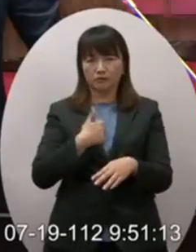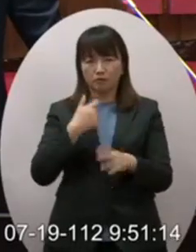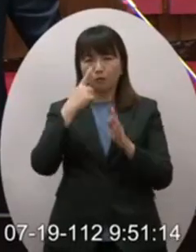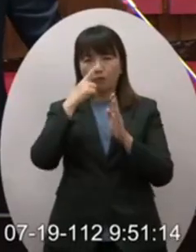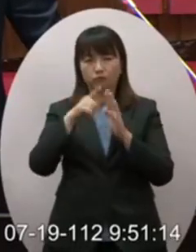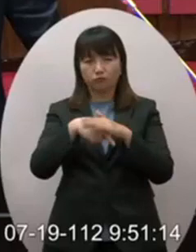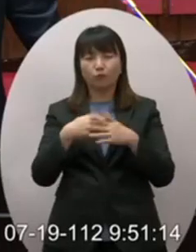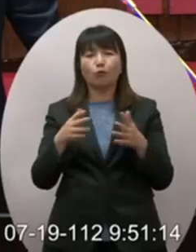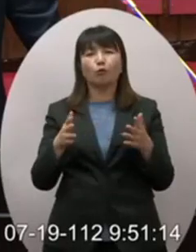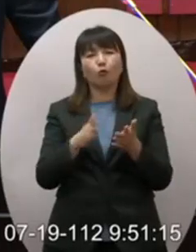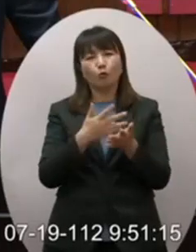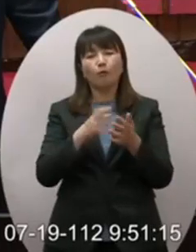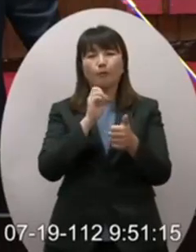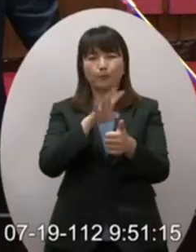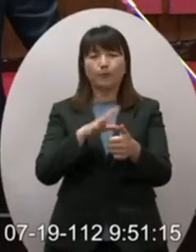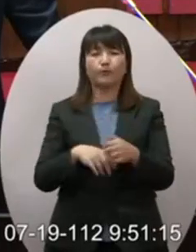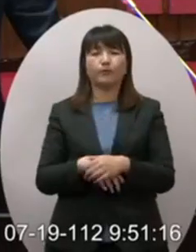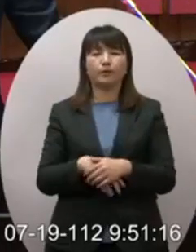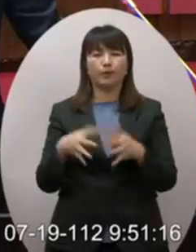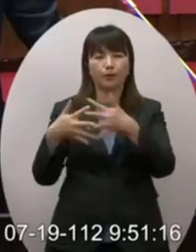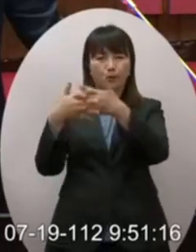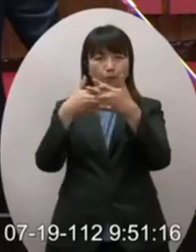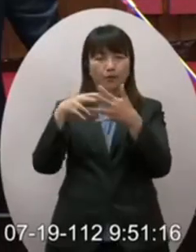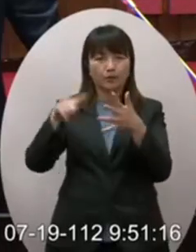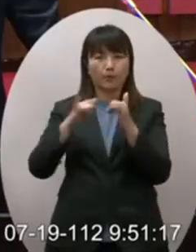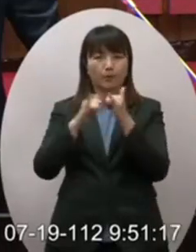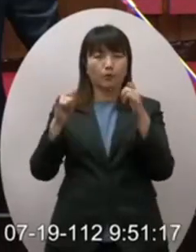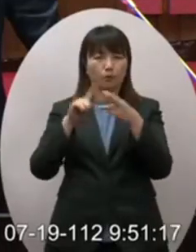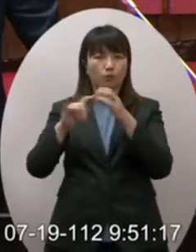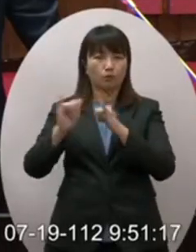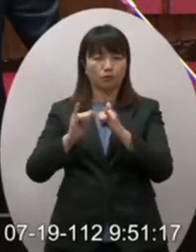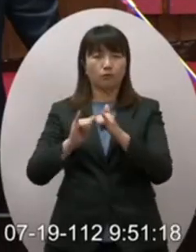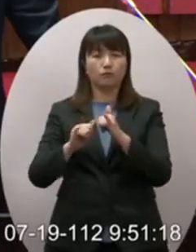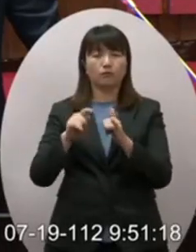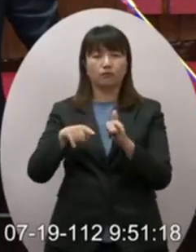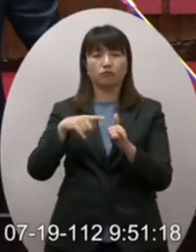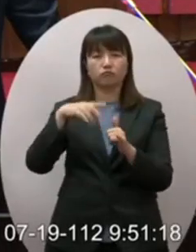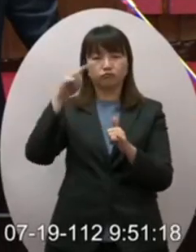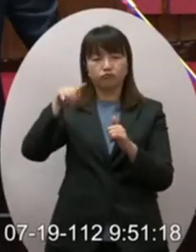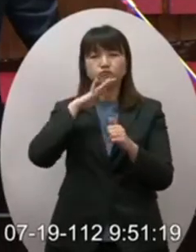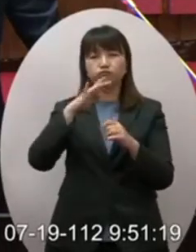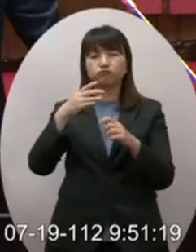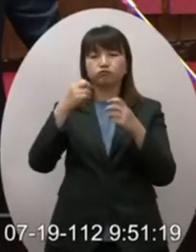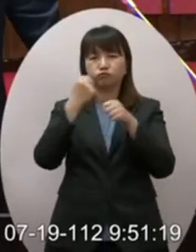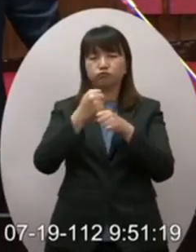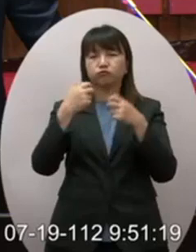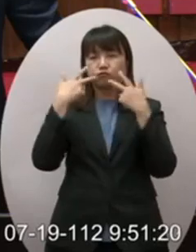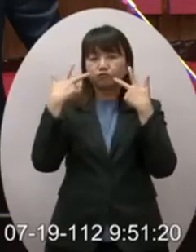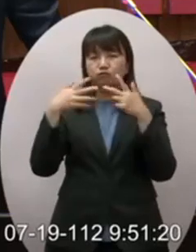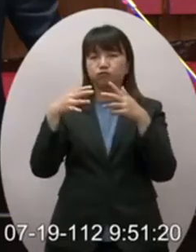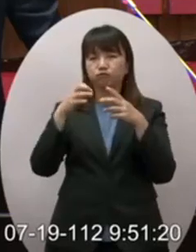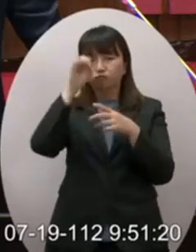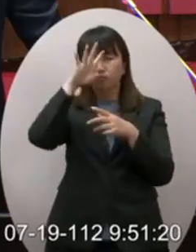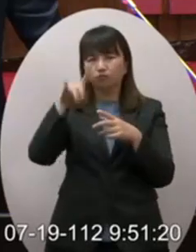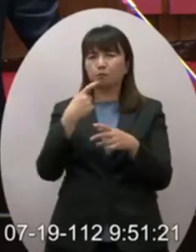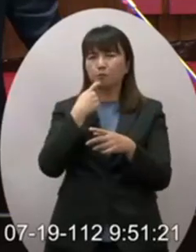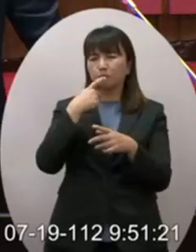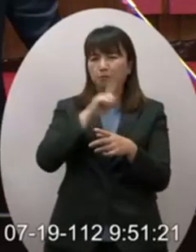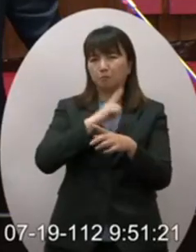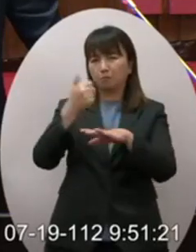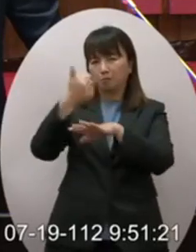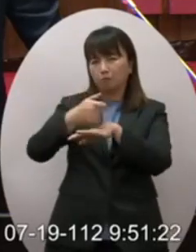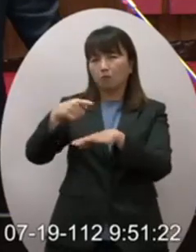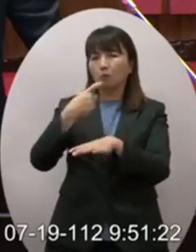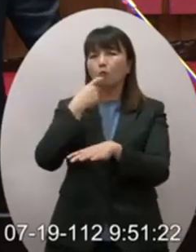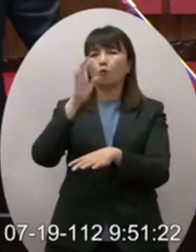我只是要輕鬆的告訴你啦在美國這個民主社會啊你看他的在野黨都是這樣質疑他的執